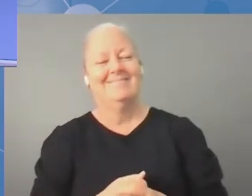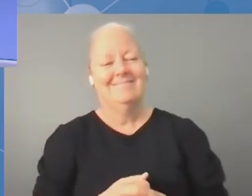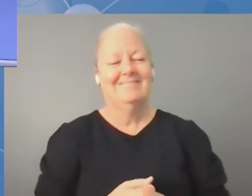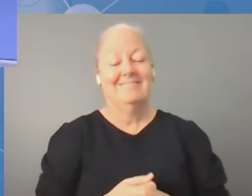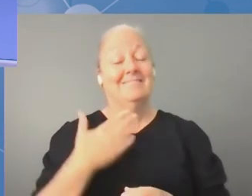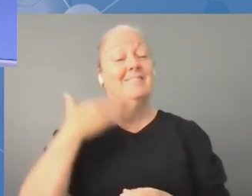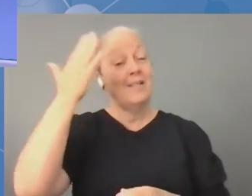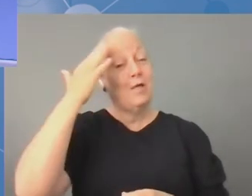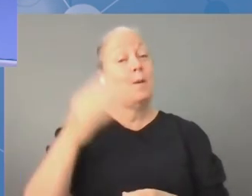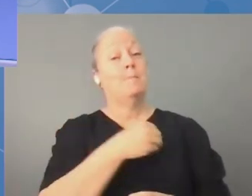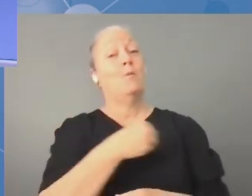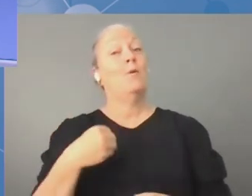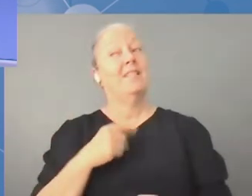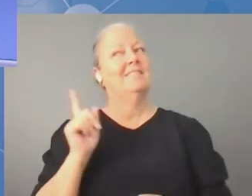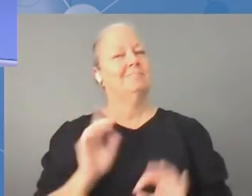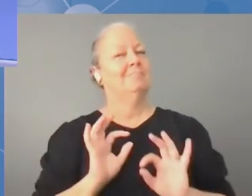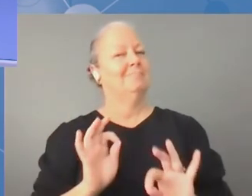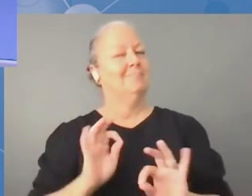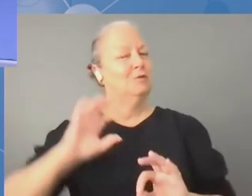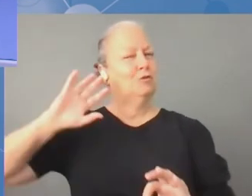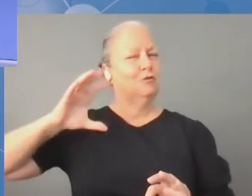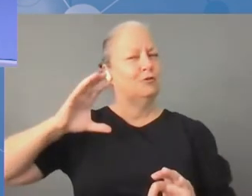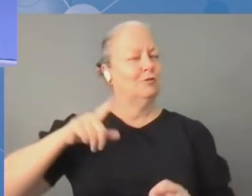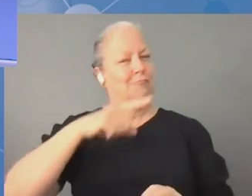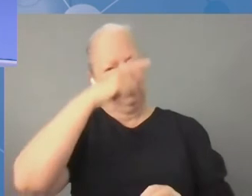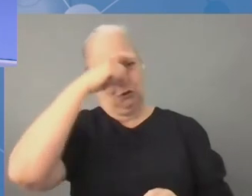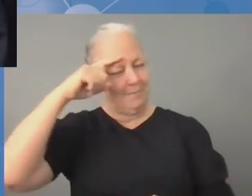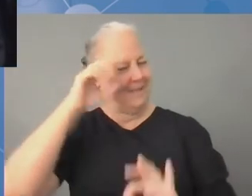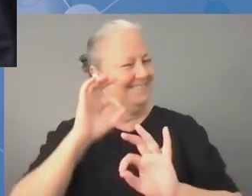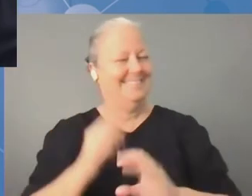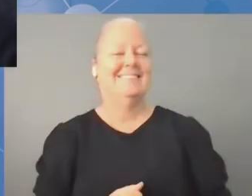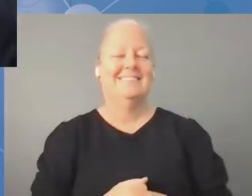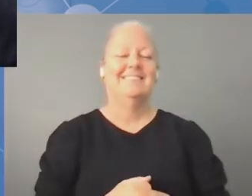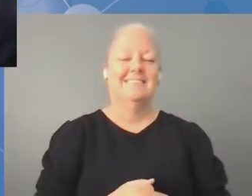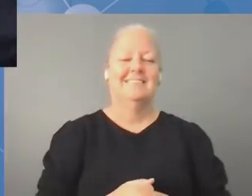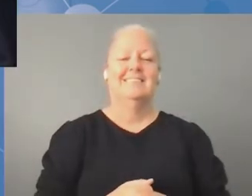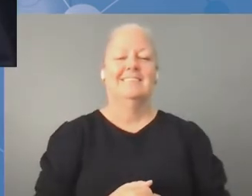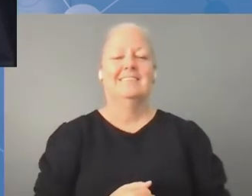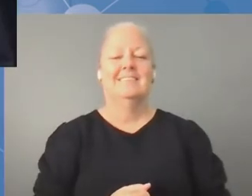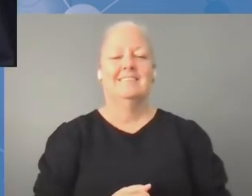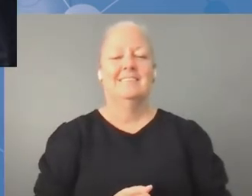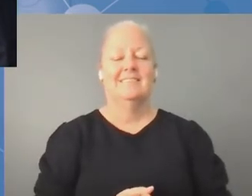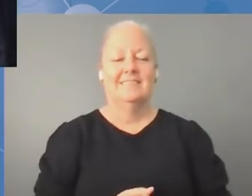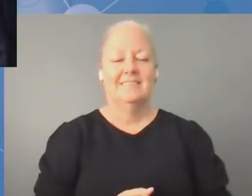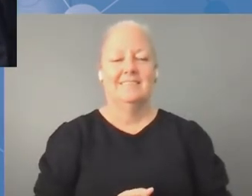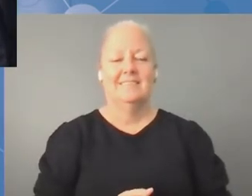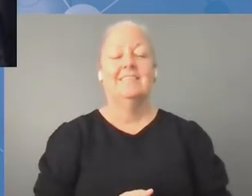Na pewno jestem przekonany, że lato w Polsce jest naprawdę piękne. Po francusku wypowiedź. Ja